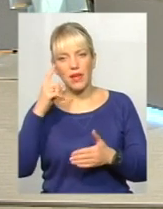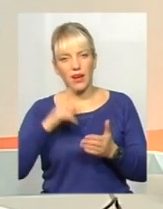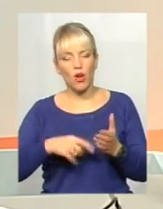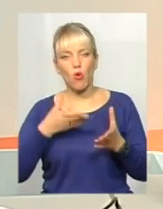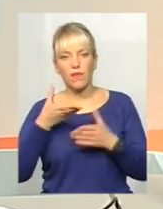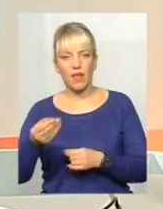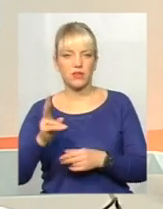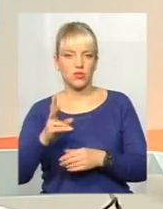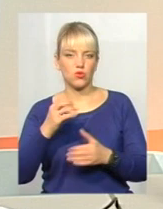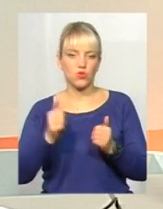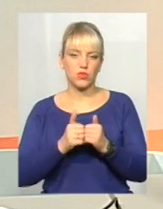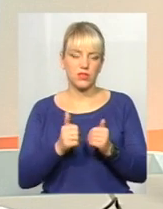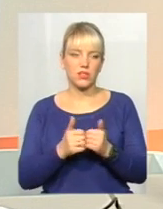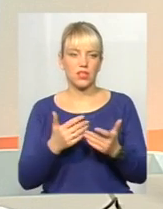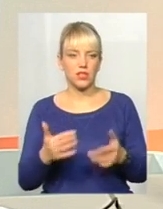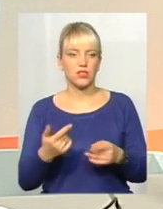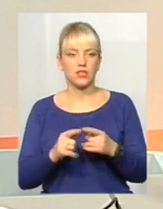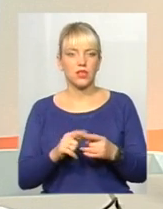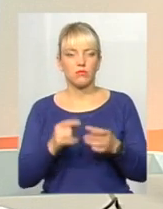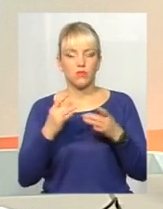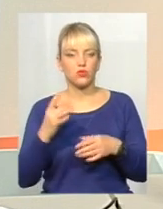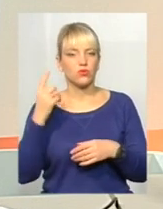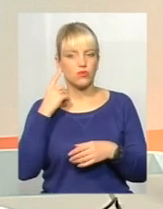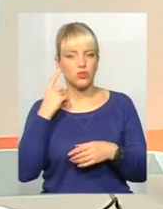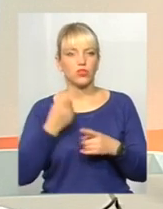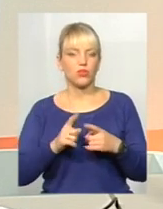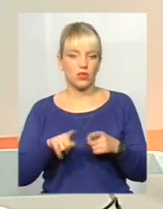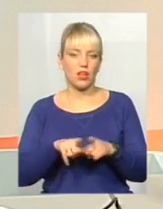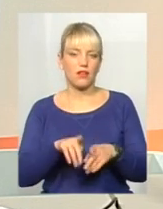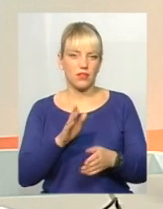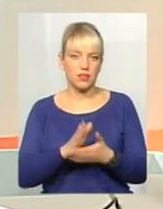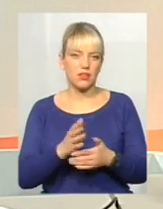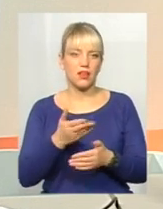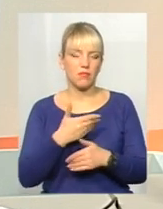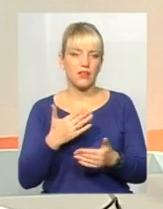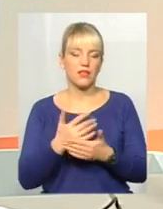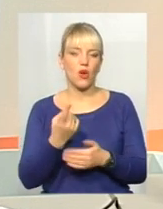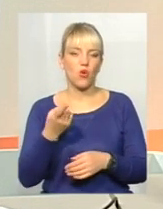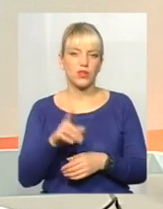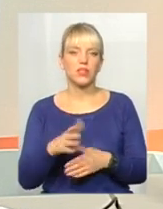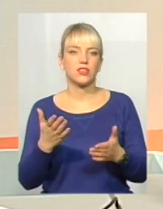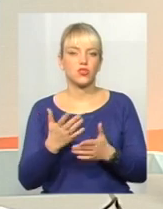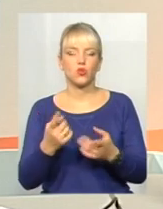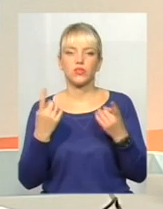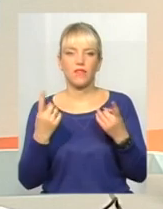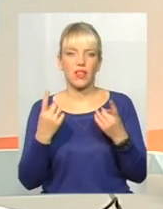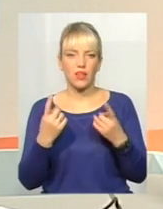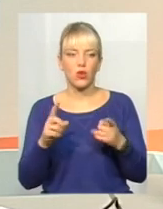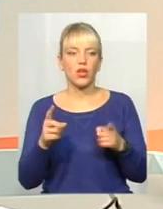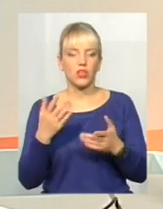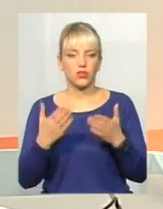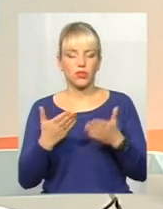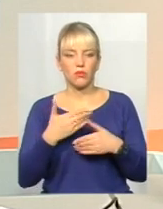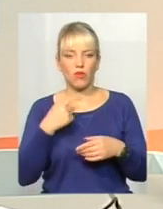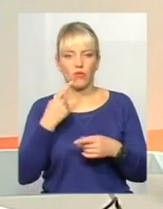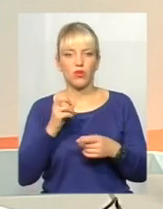розрозитись на все місто. Це нібито просто звучить, але так воно і є. Тобто, що ми є одиниця чогось одного великого. І якщо ми кажемо